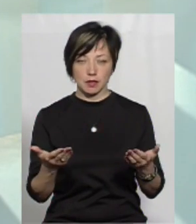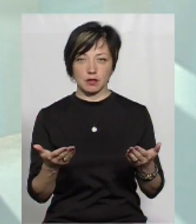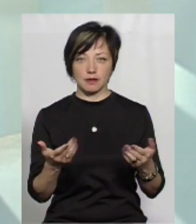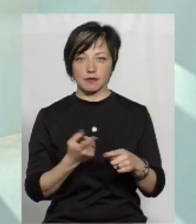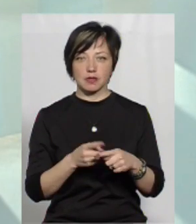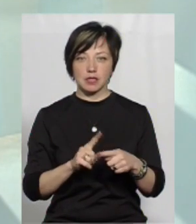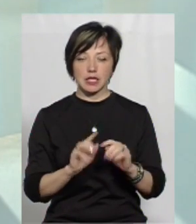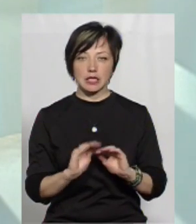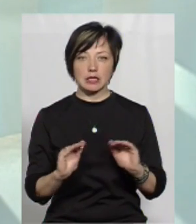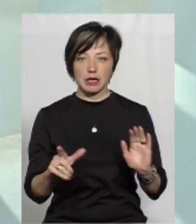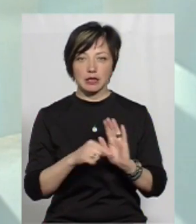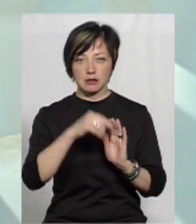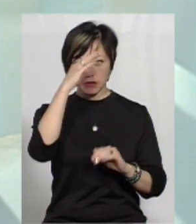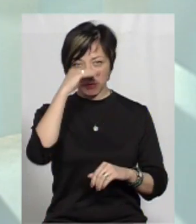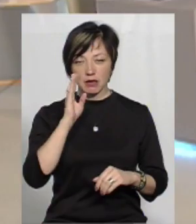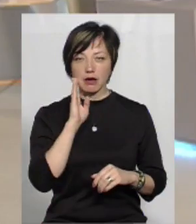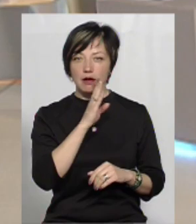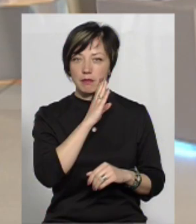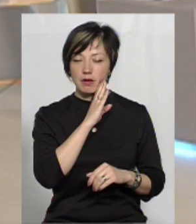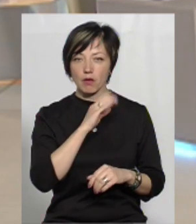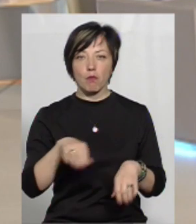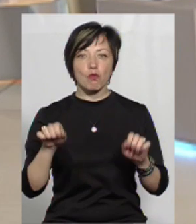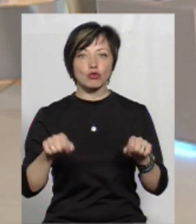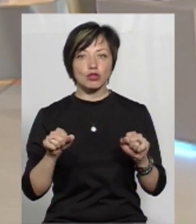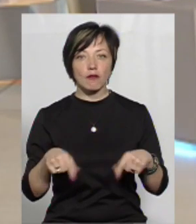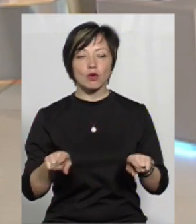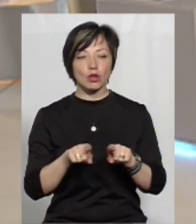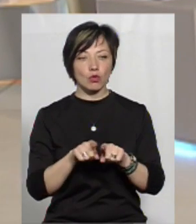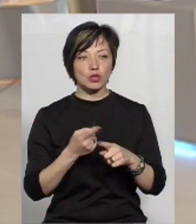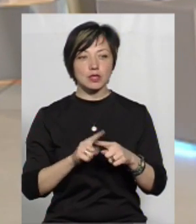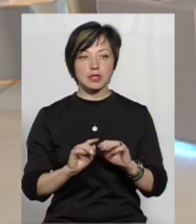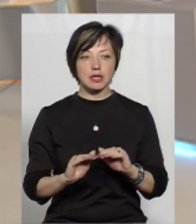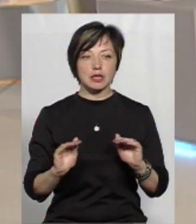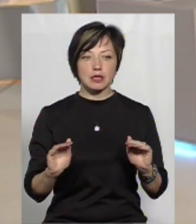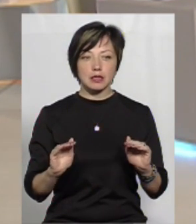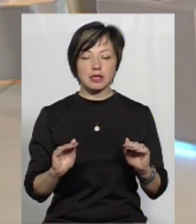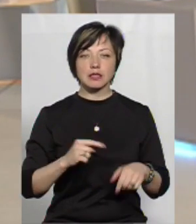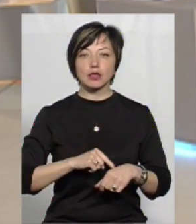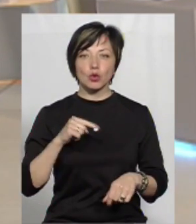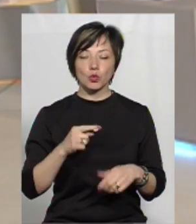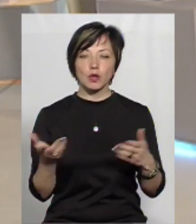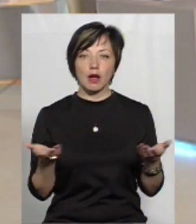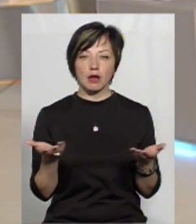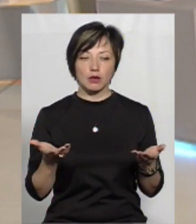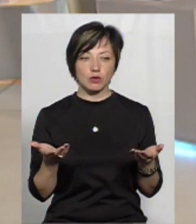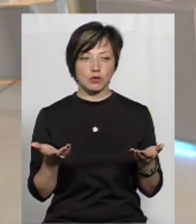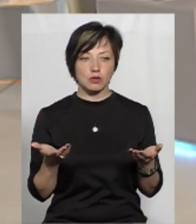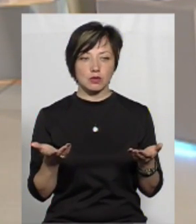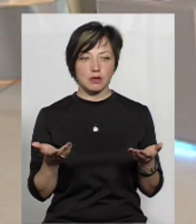у цих дітей з батьками. Можливо, також ці діти і зазнають якихось